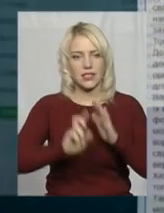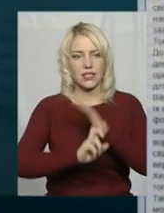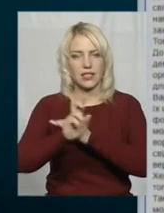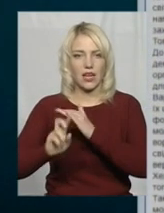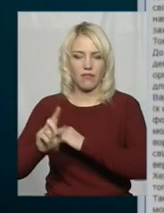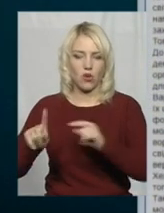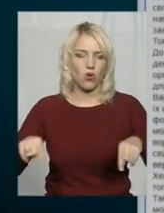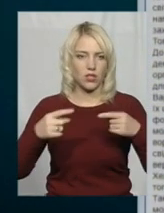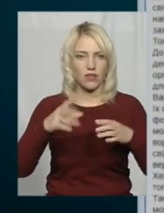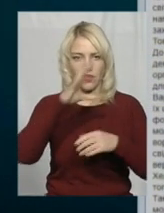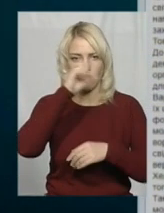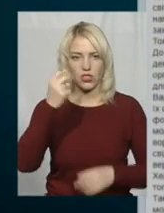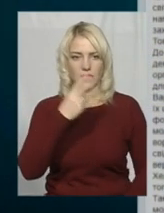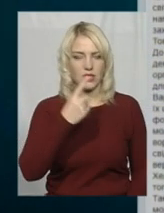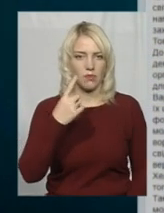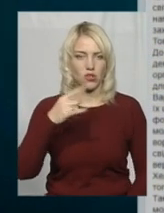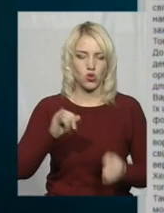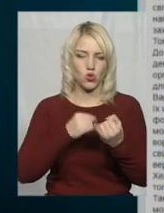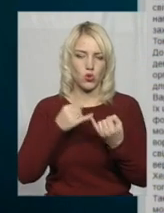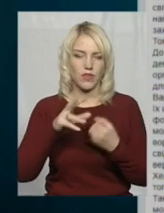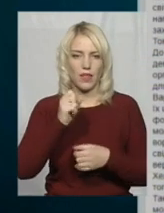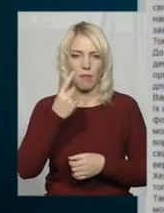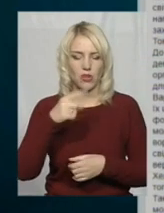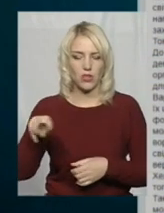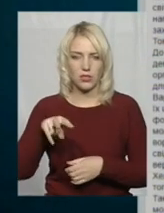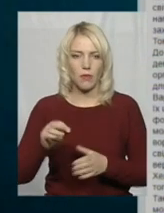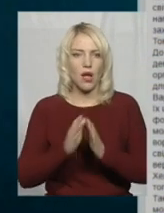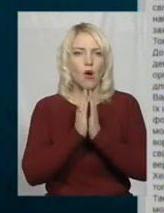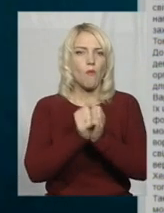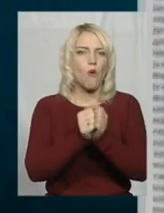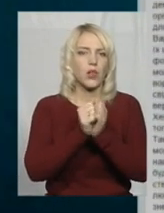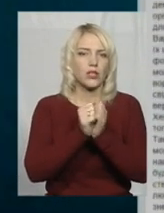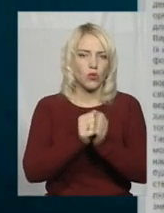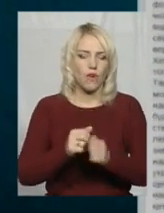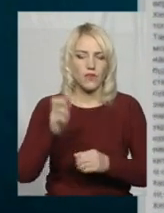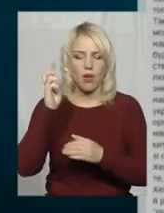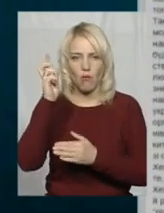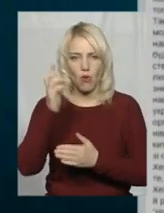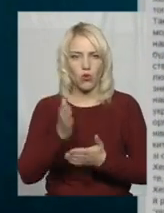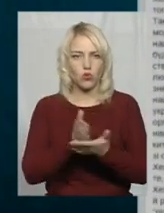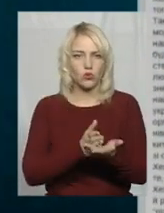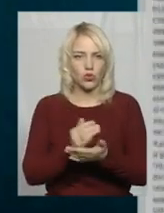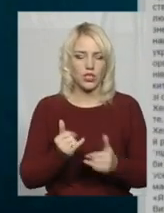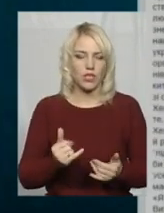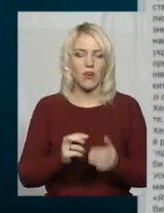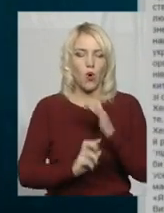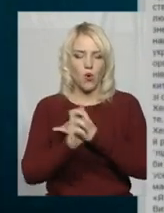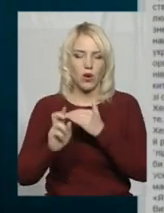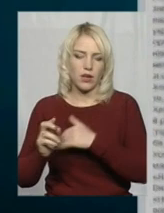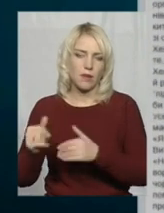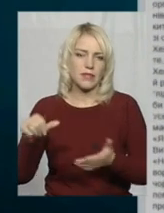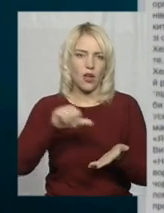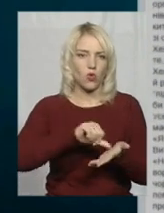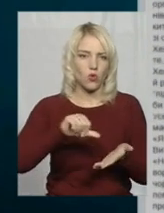організувати в ніч з 31 жовтня на 1 листопада молитовні богослужіння в храмах за участю християнських груп та християнських